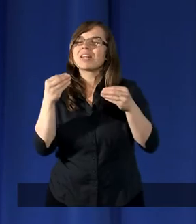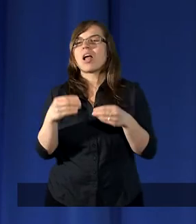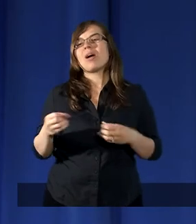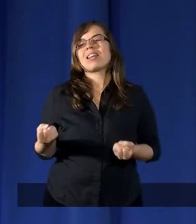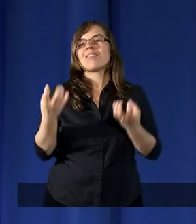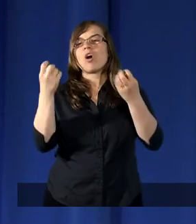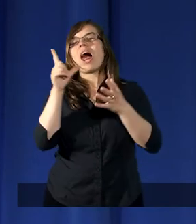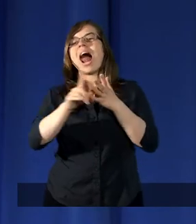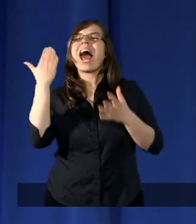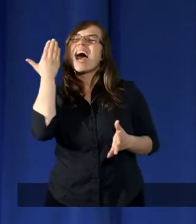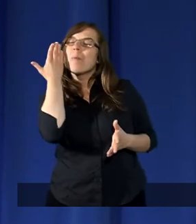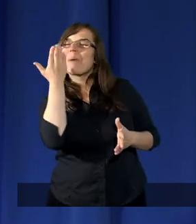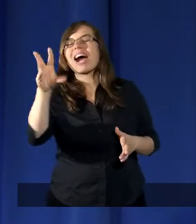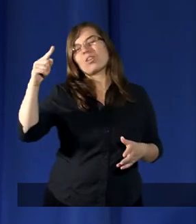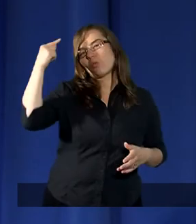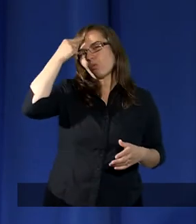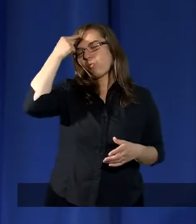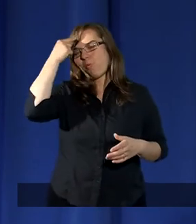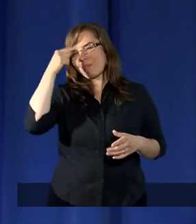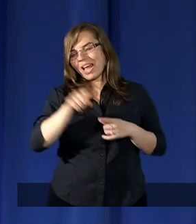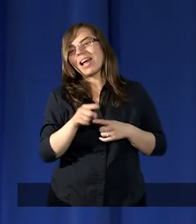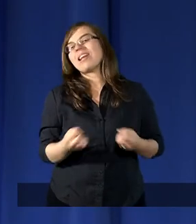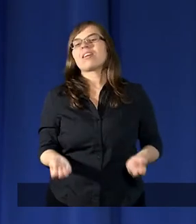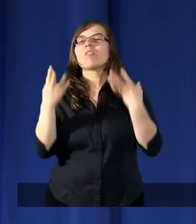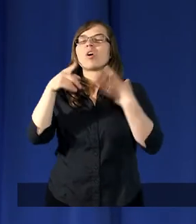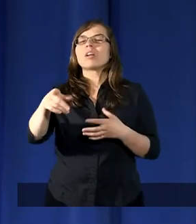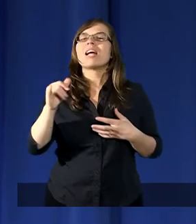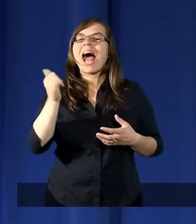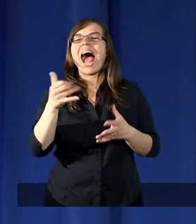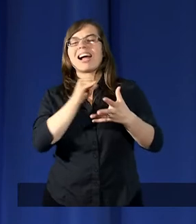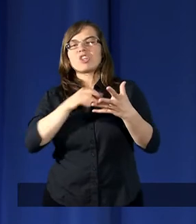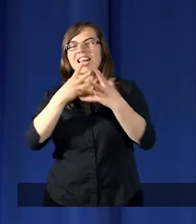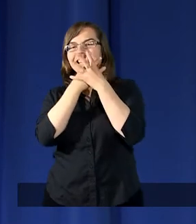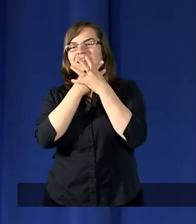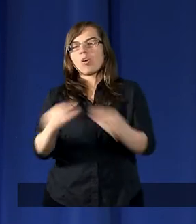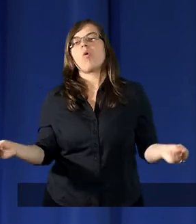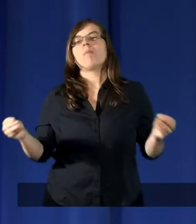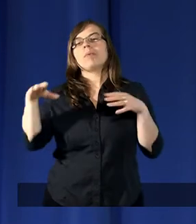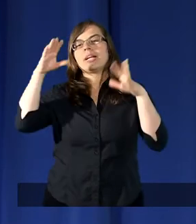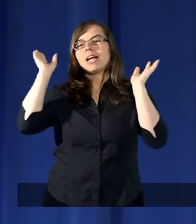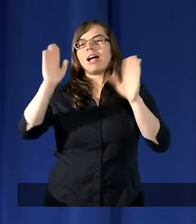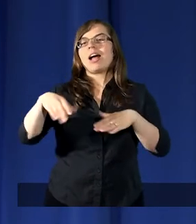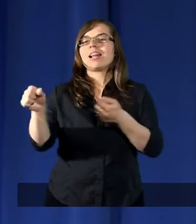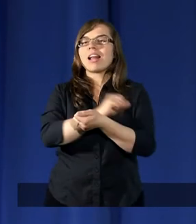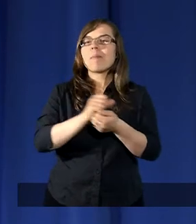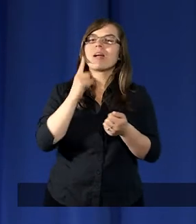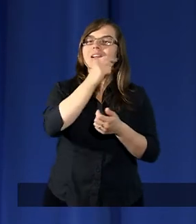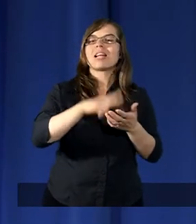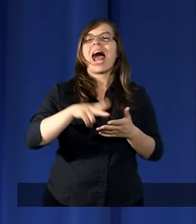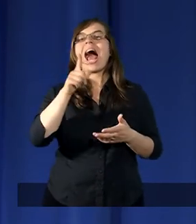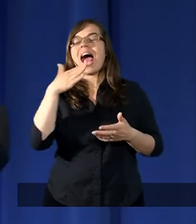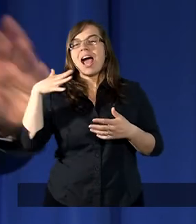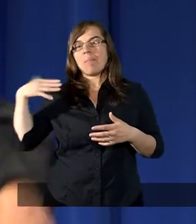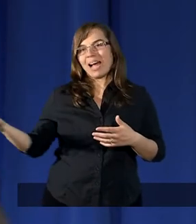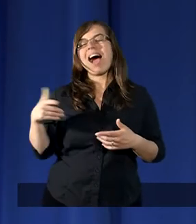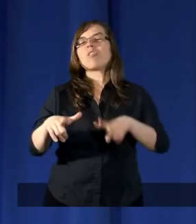ale bardzo głupie stworzenie. Jak się zgubi, to zamiast iść w prawo, to ona